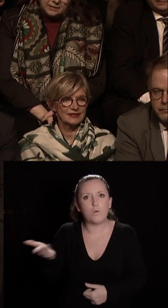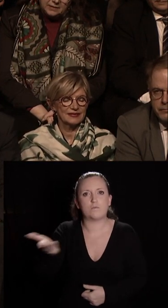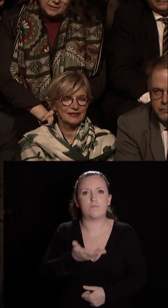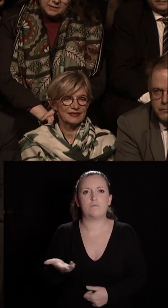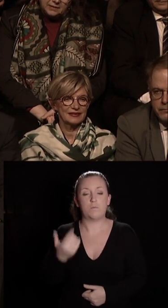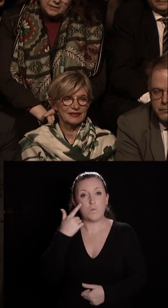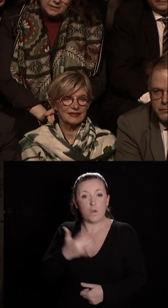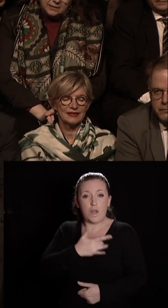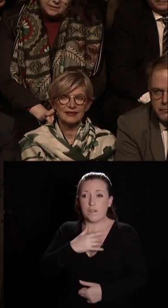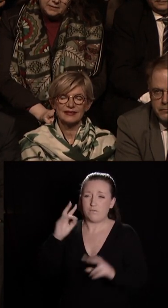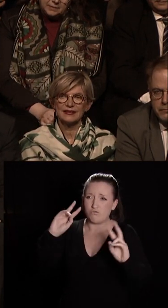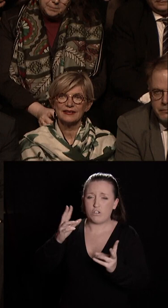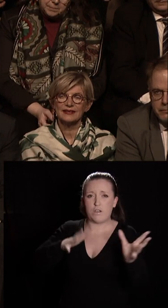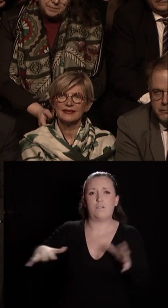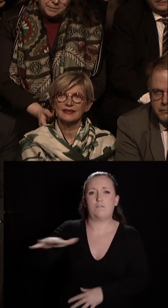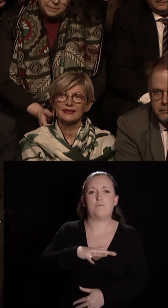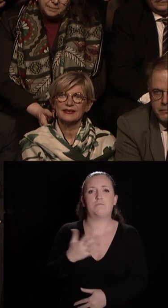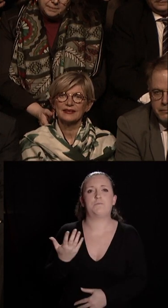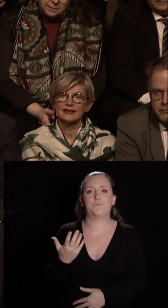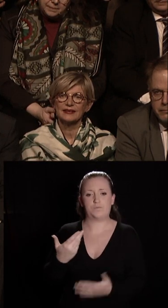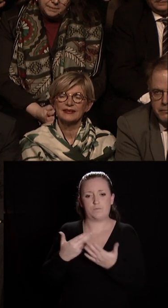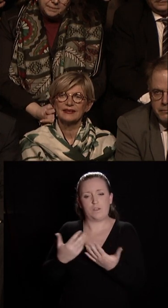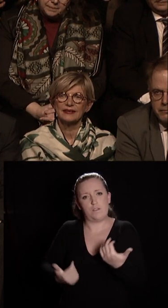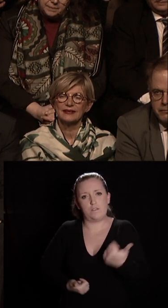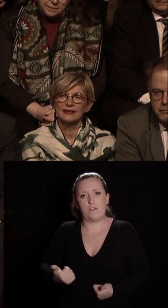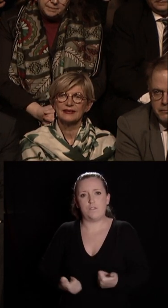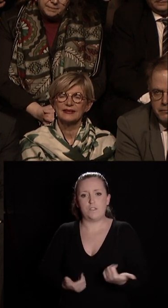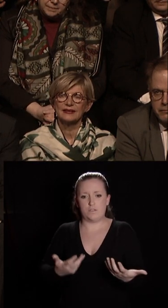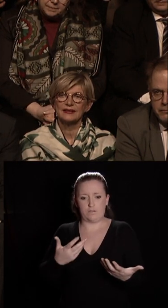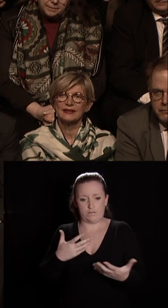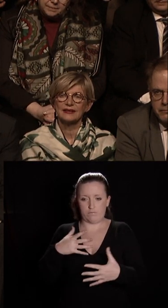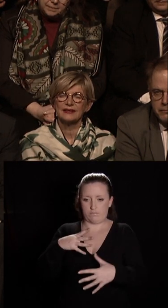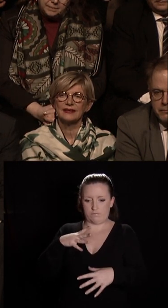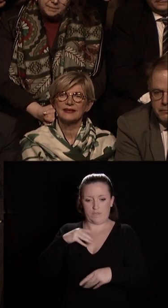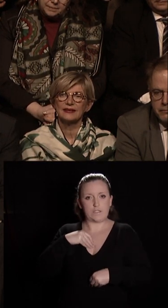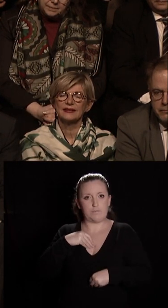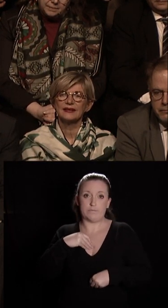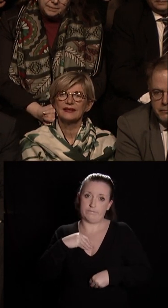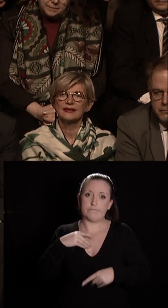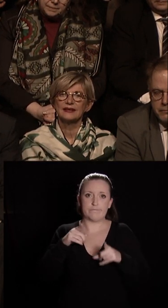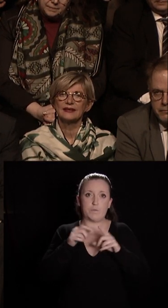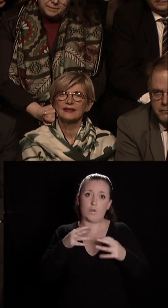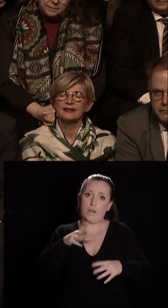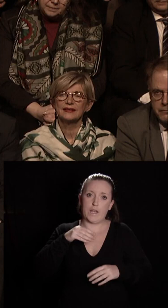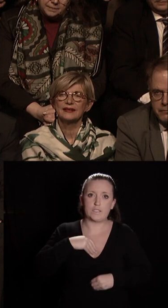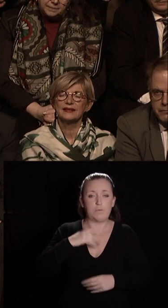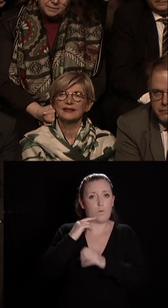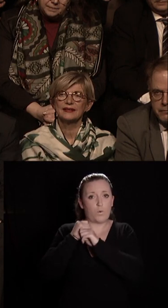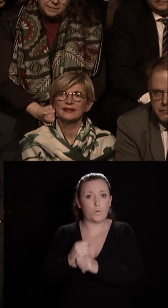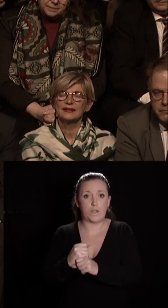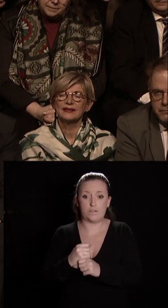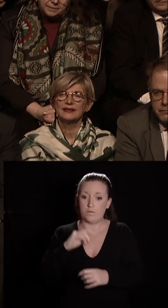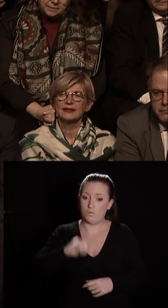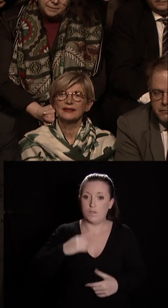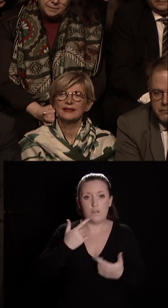'intérêt général, un service que l'on accepte en acceptant ses contraintes, avec toute la disponibilité que cela